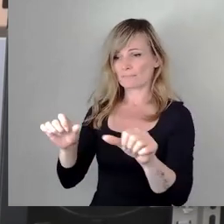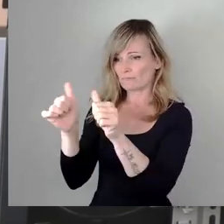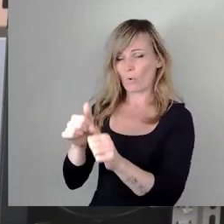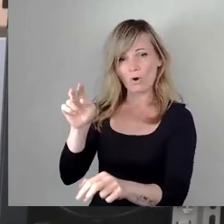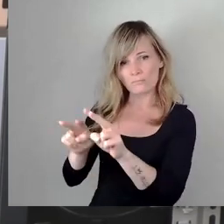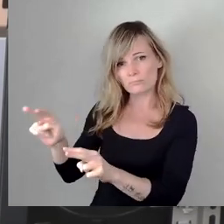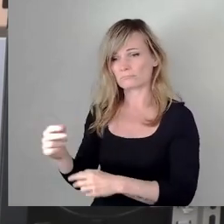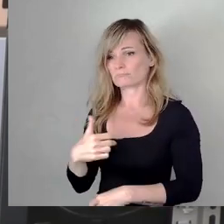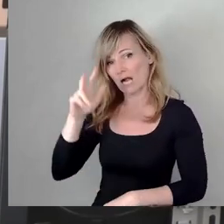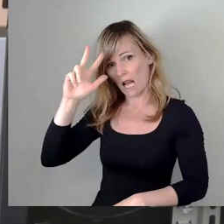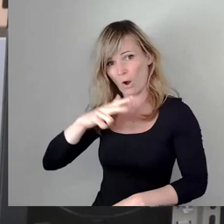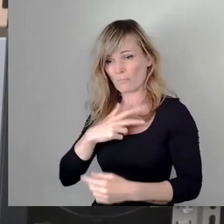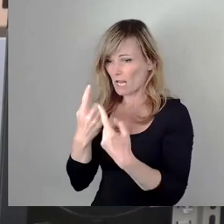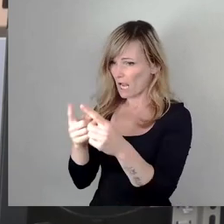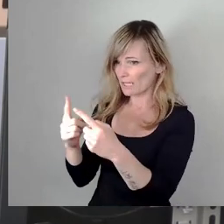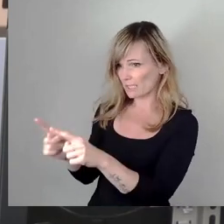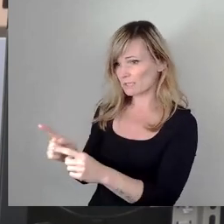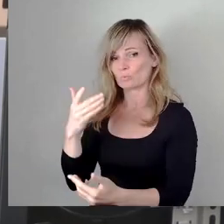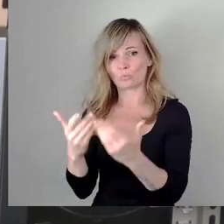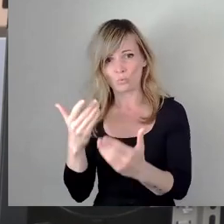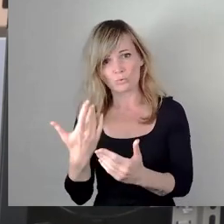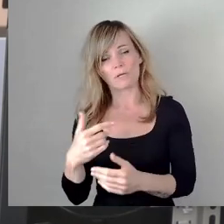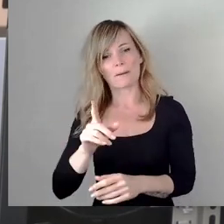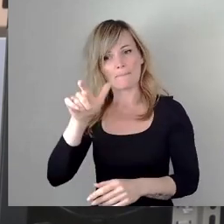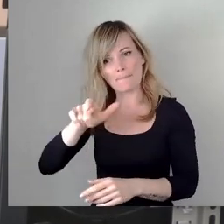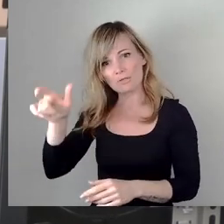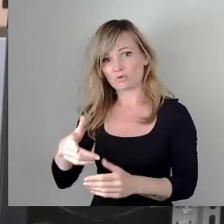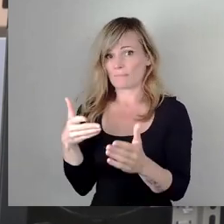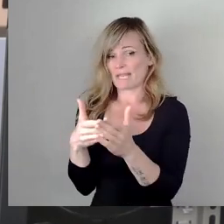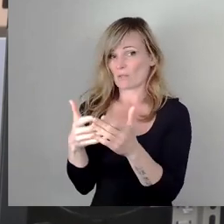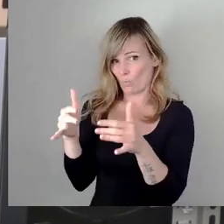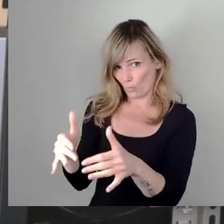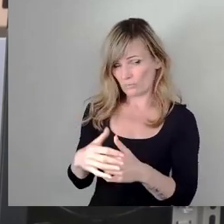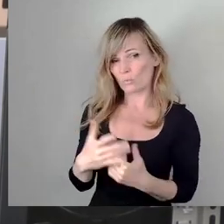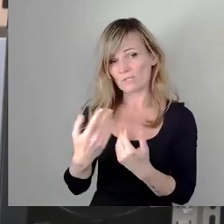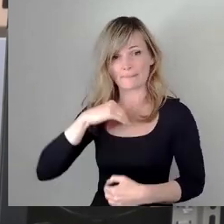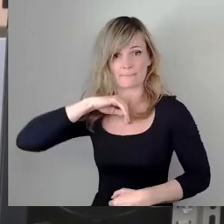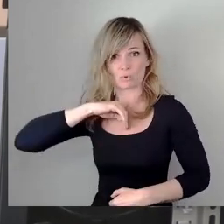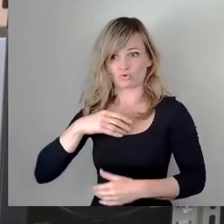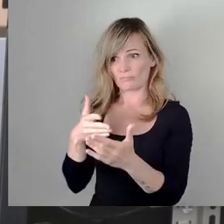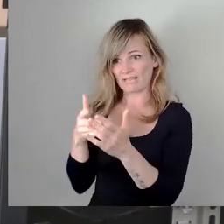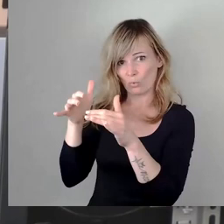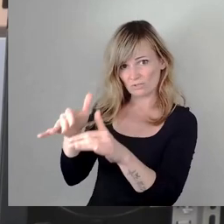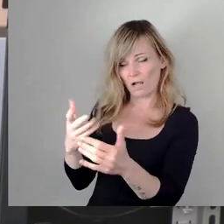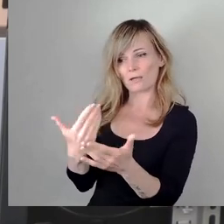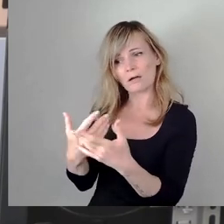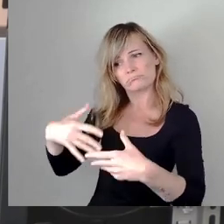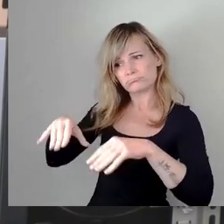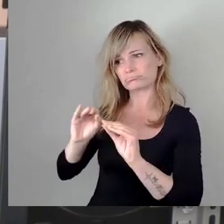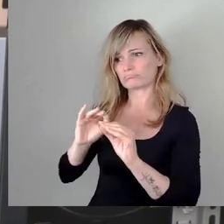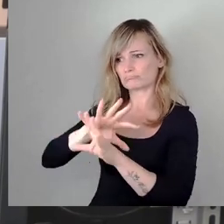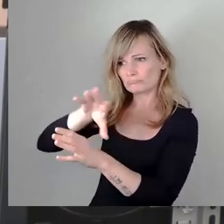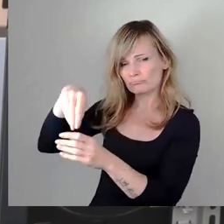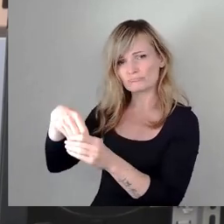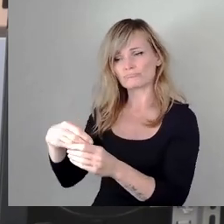Menschen mit physischen oder psychischen Beeinträchtigungen. Erst wenn das alles das Klima des Zusammenlebens in der